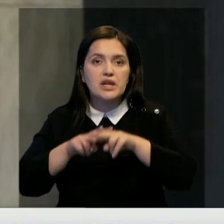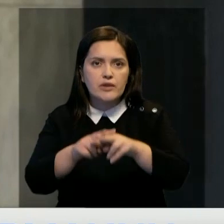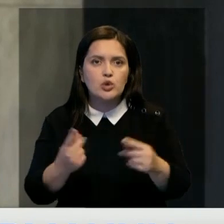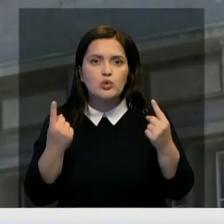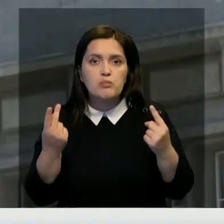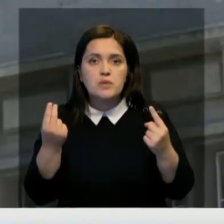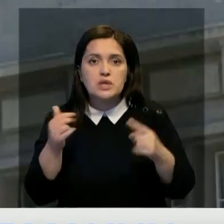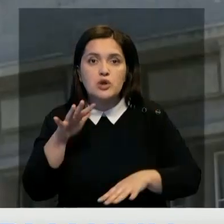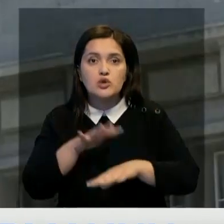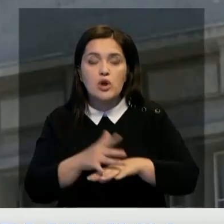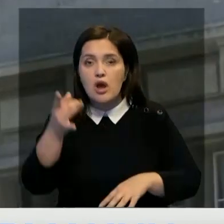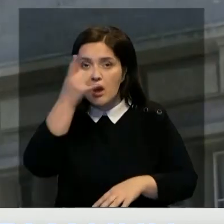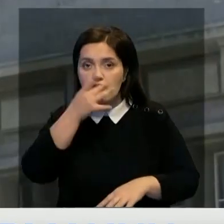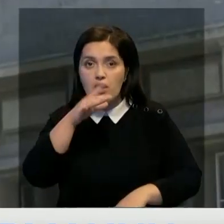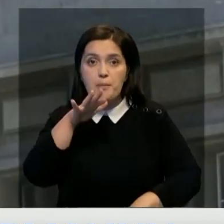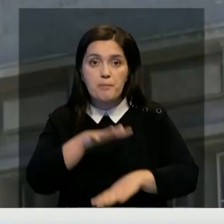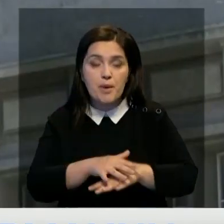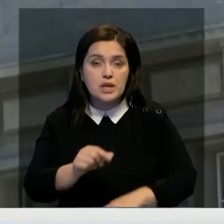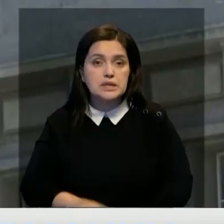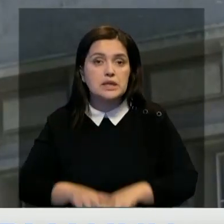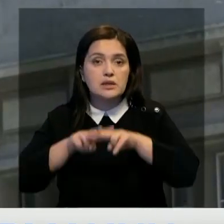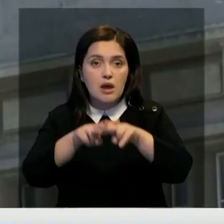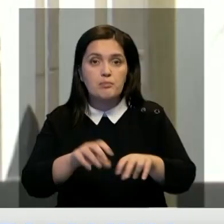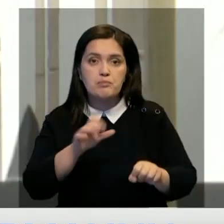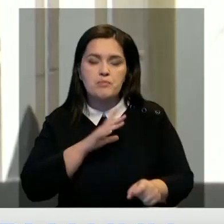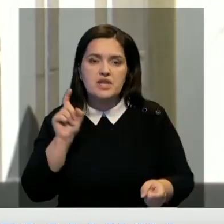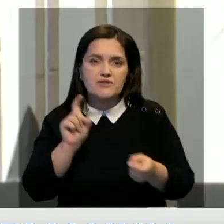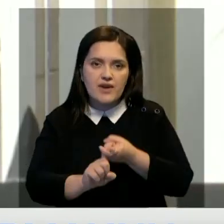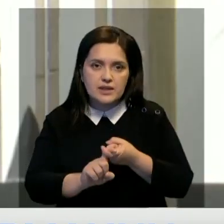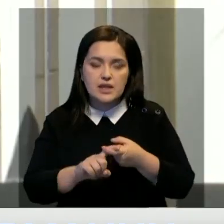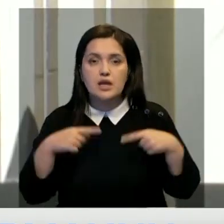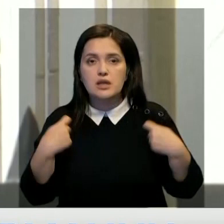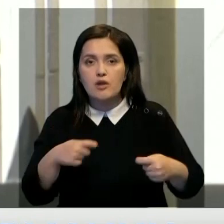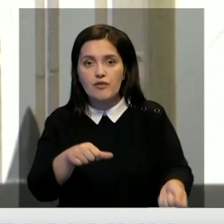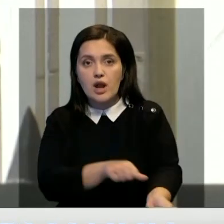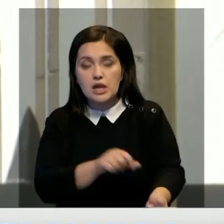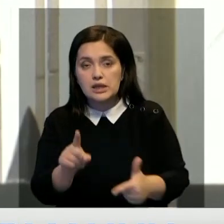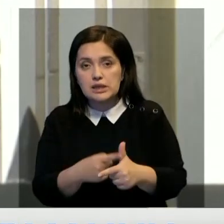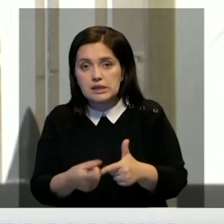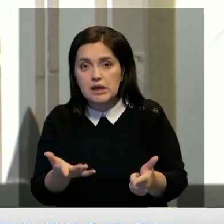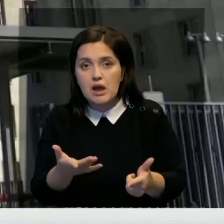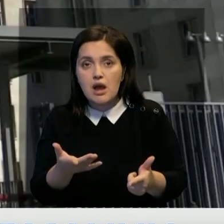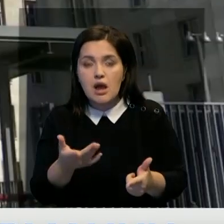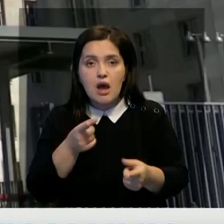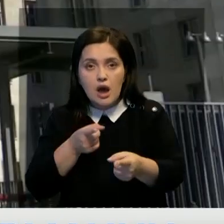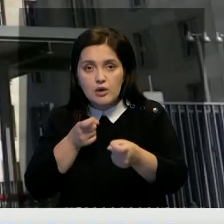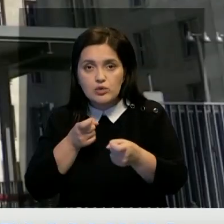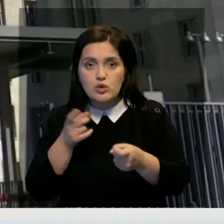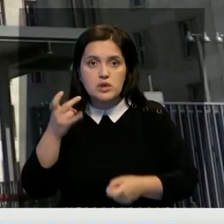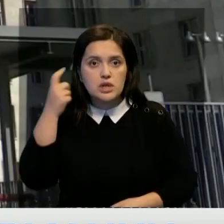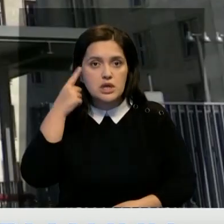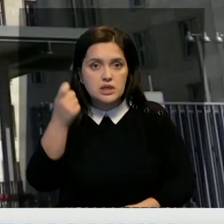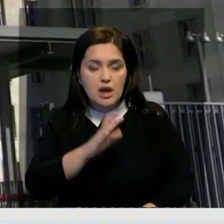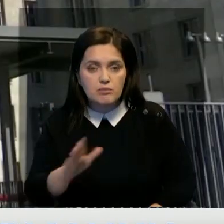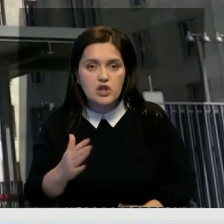суммы на счет одного из африканских банков. Транзакция могла быть связана с торговлей оружием или наркотрафиком. Однако они и не сообщили